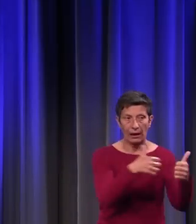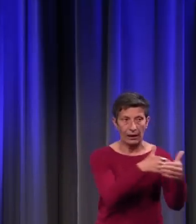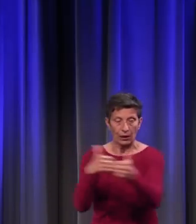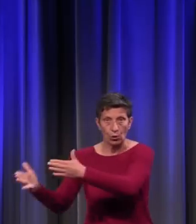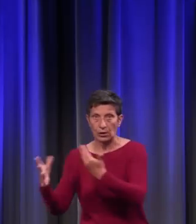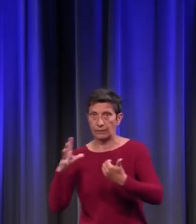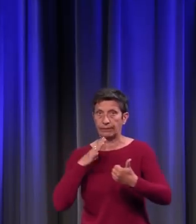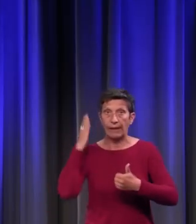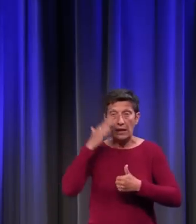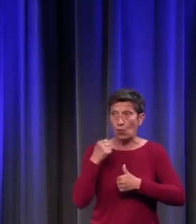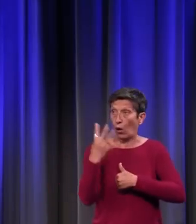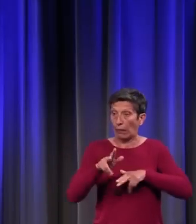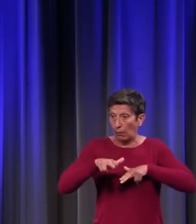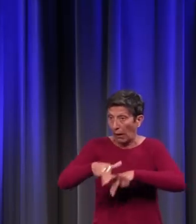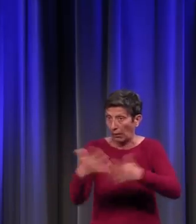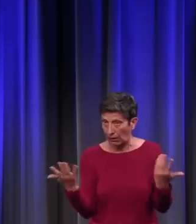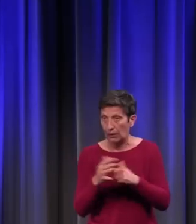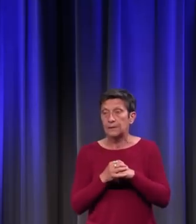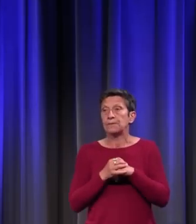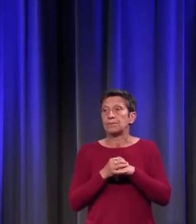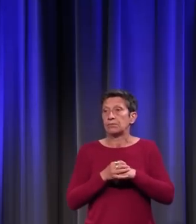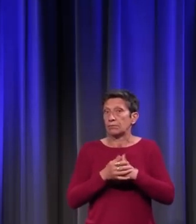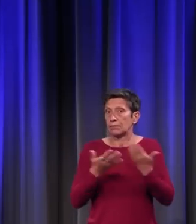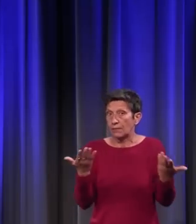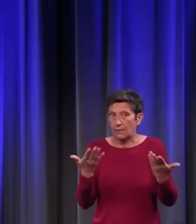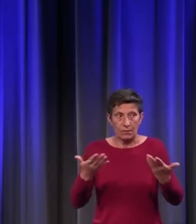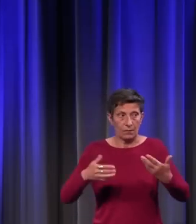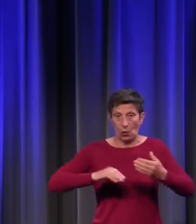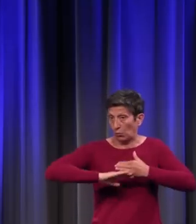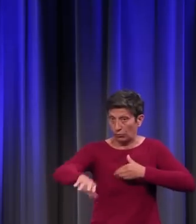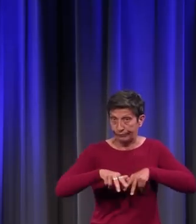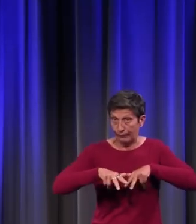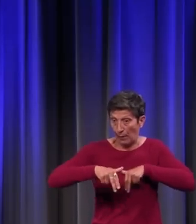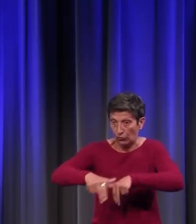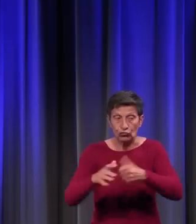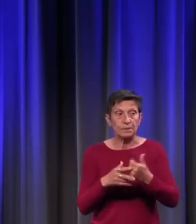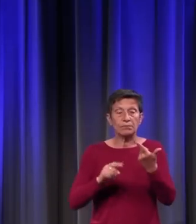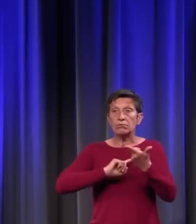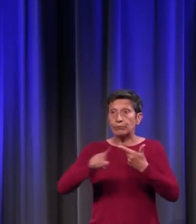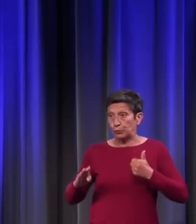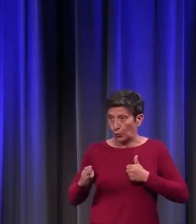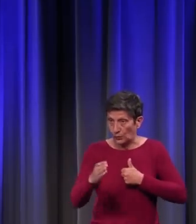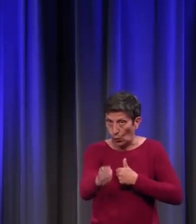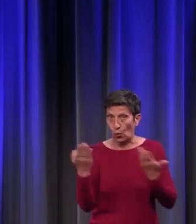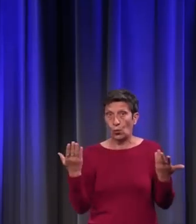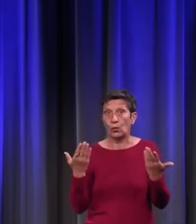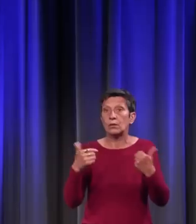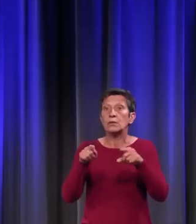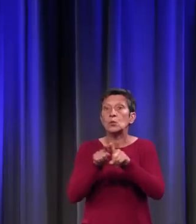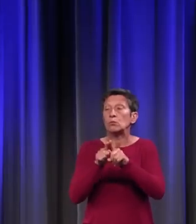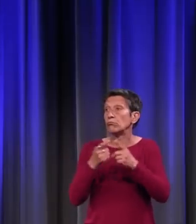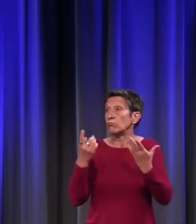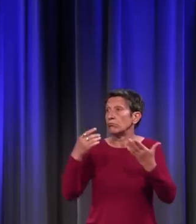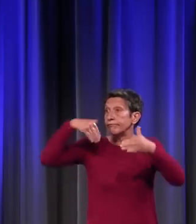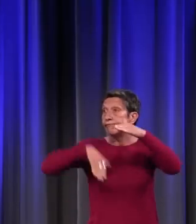Les quadrupèdes, ce sont ceux qui ont quatre pattes et qui marchent sur la Terre. les poissons et tout ce qui vit dans l